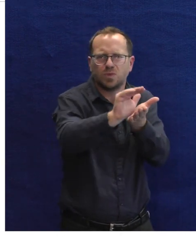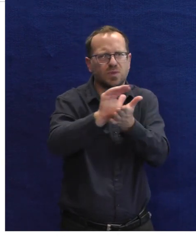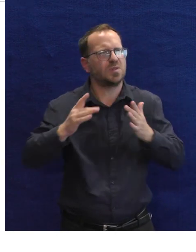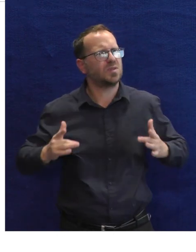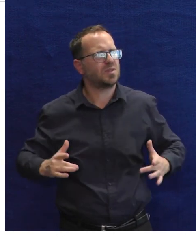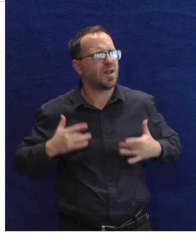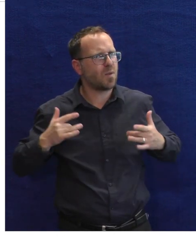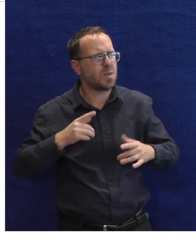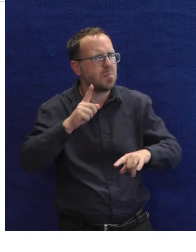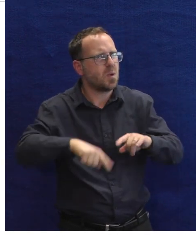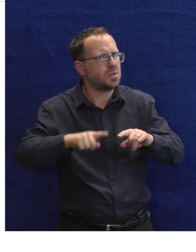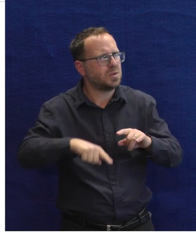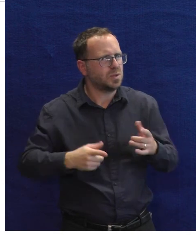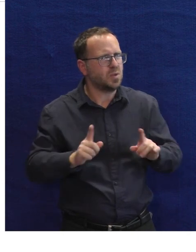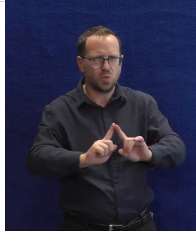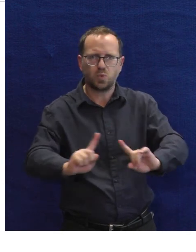možné si u nás zapůjčit.